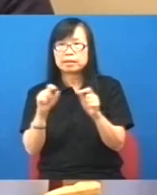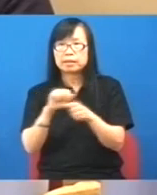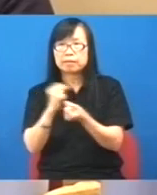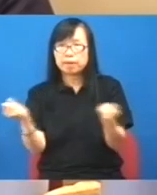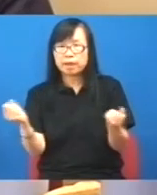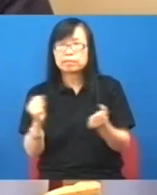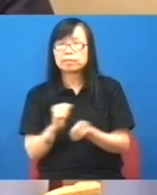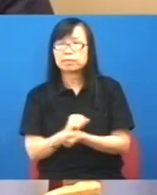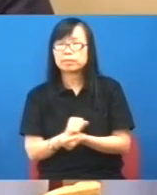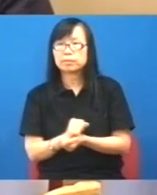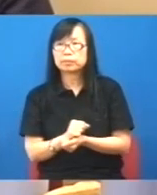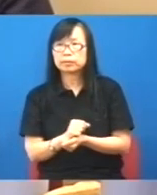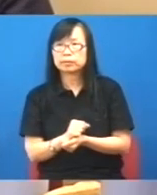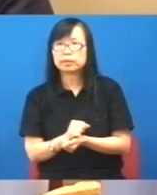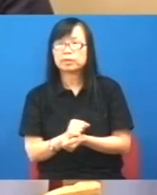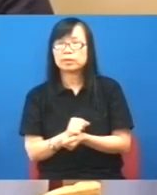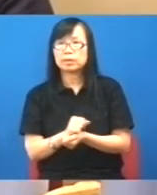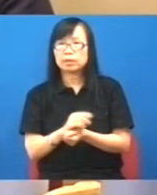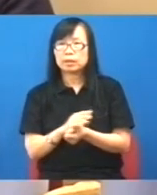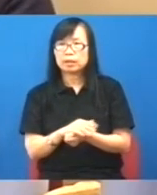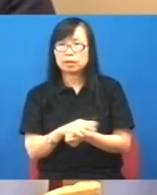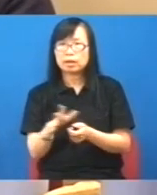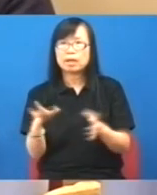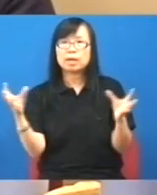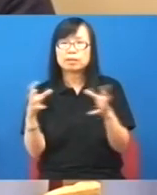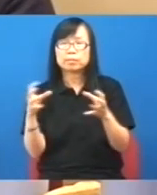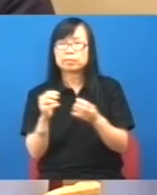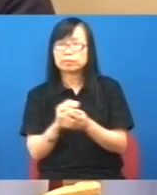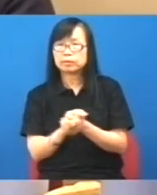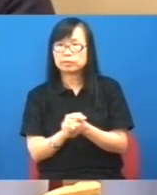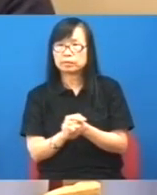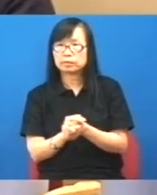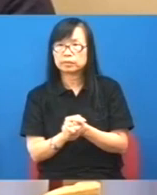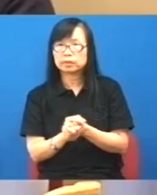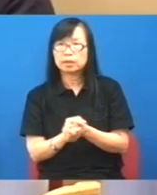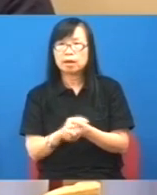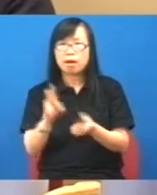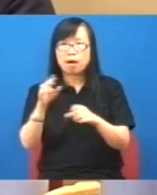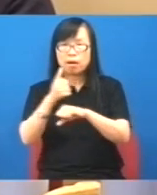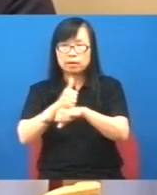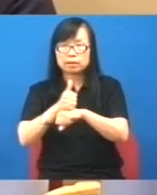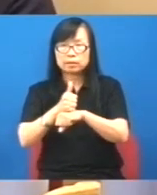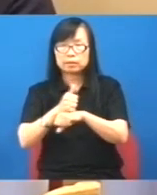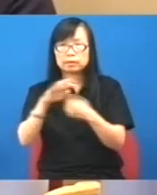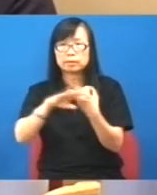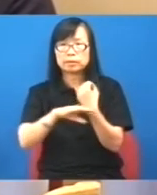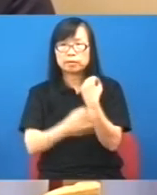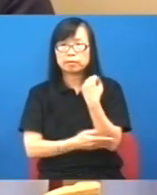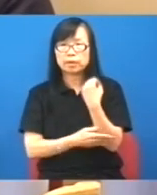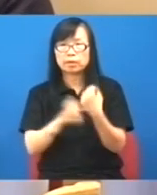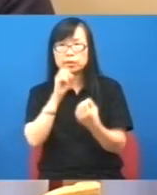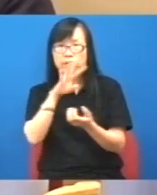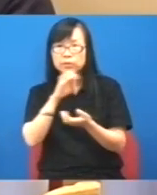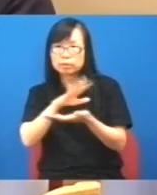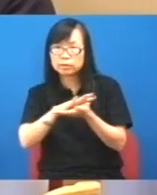了幾個所謂習以為常的途徑因為這個基本法裏面是Dictator寫不清楚即是說